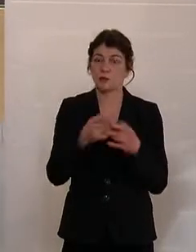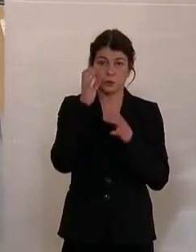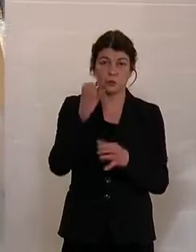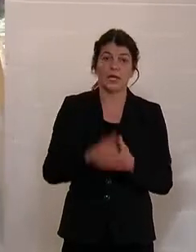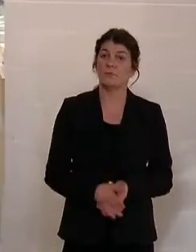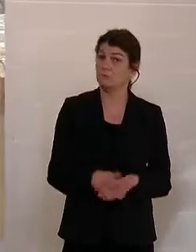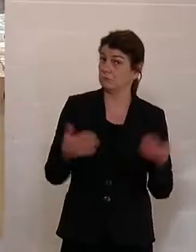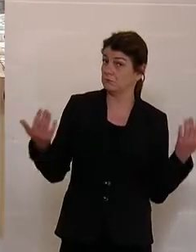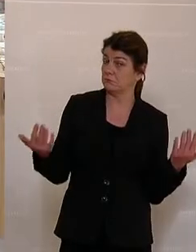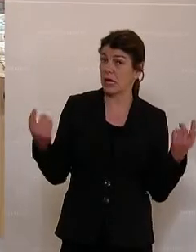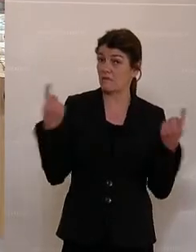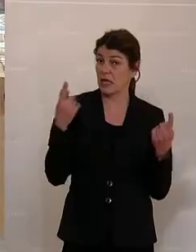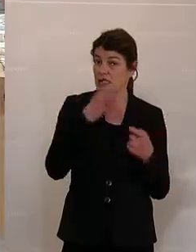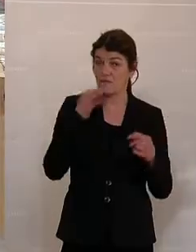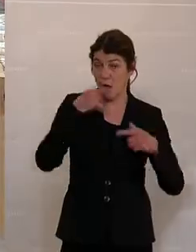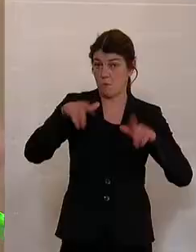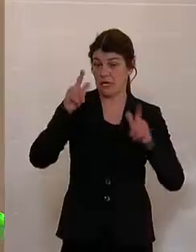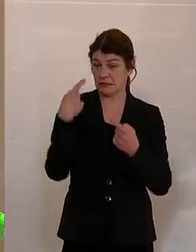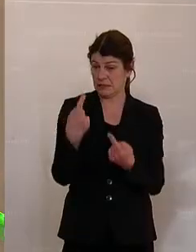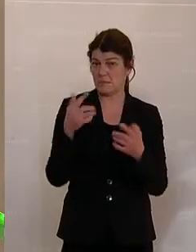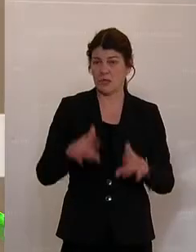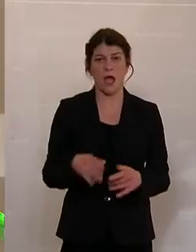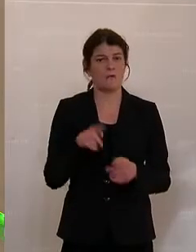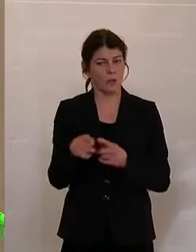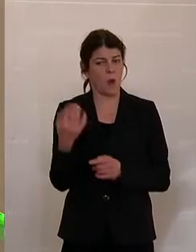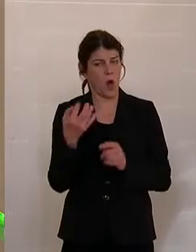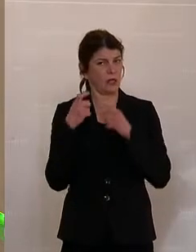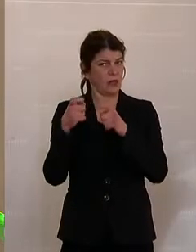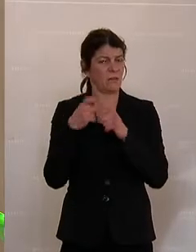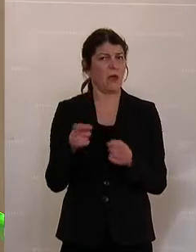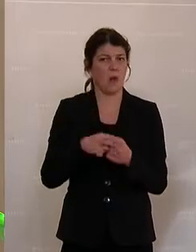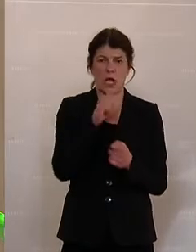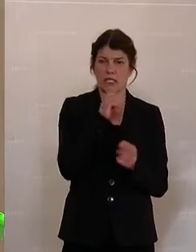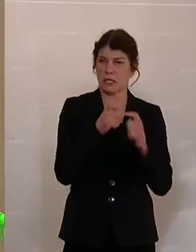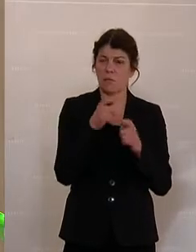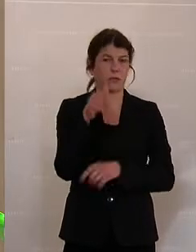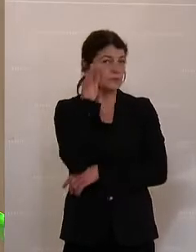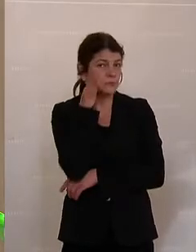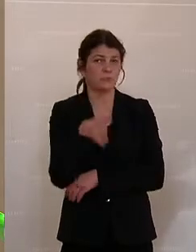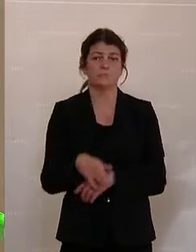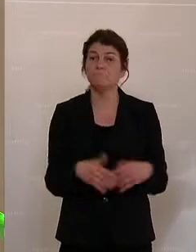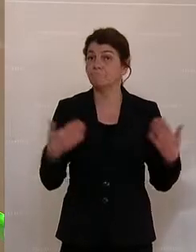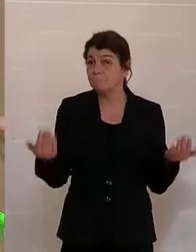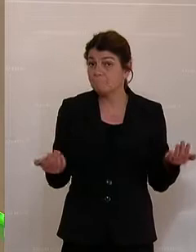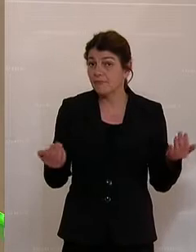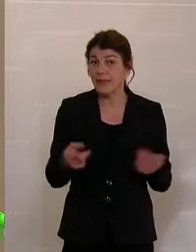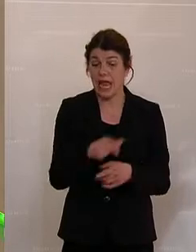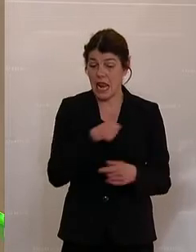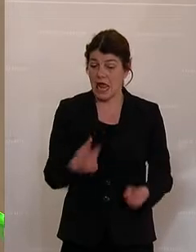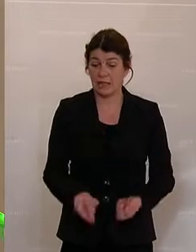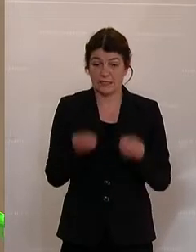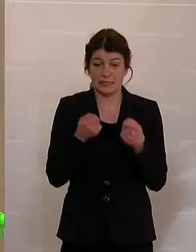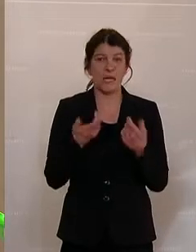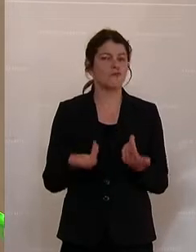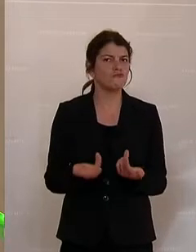welches Frauenbild haben Sie, wenn Sie der heutigen Debatte und der gestrigen Debatte folgen? Wir haben die Alleinerziehende,